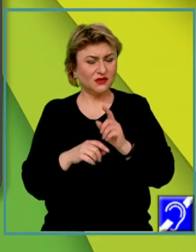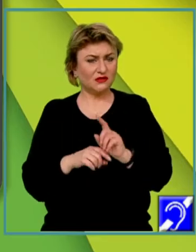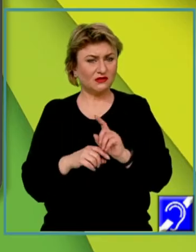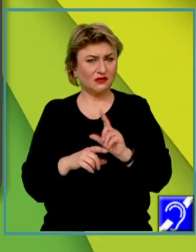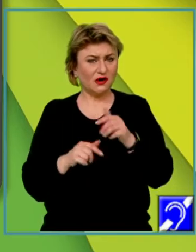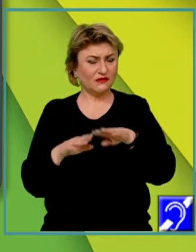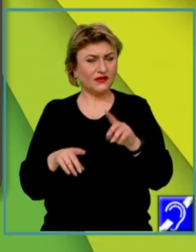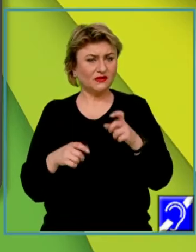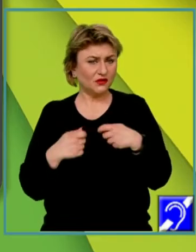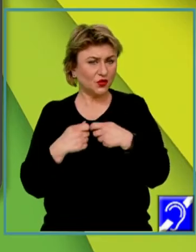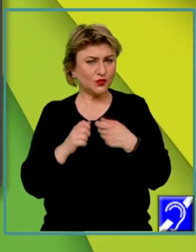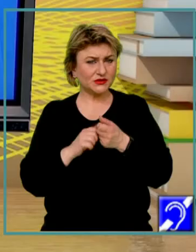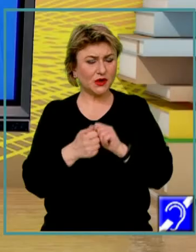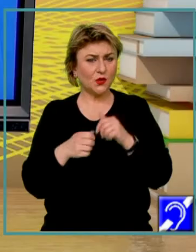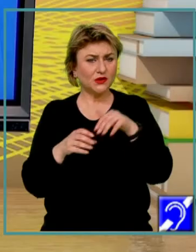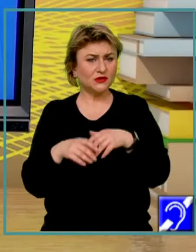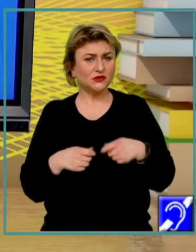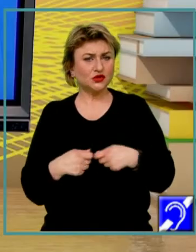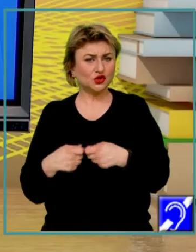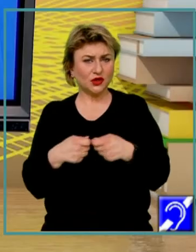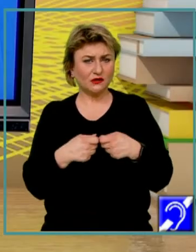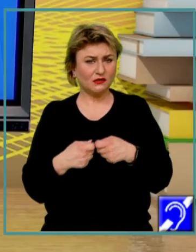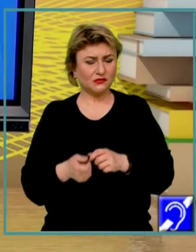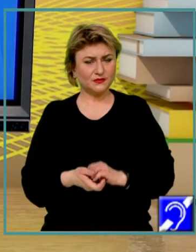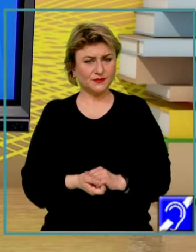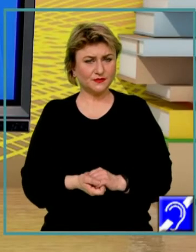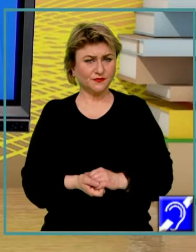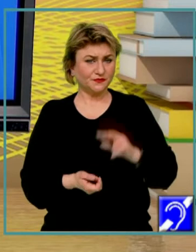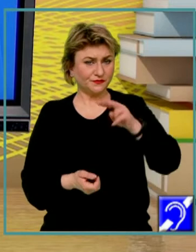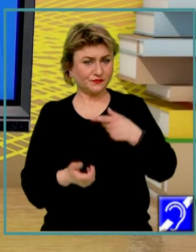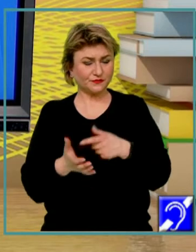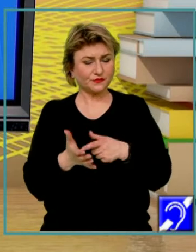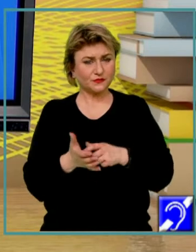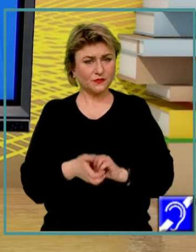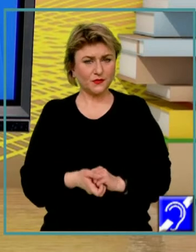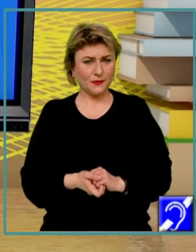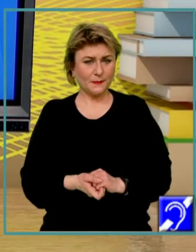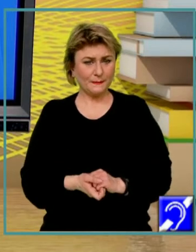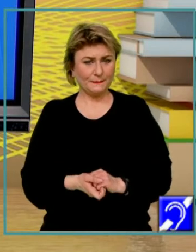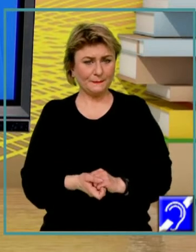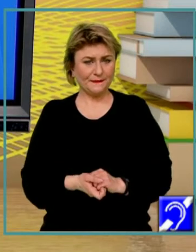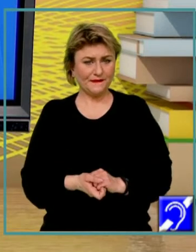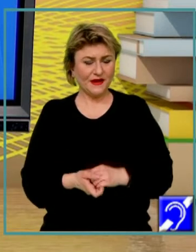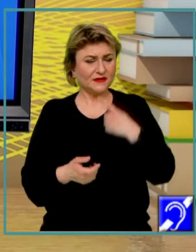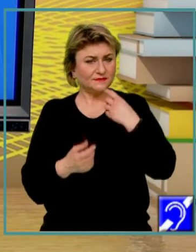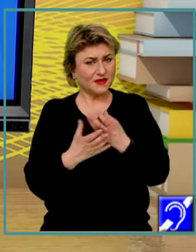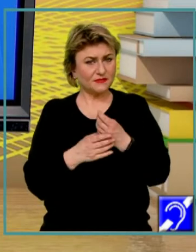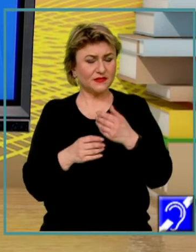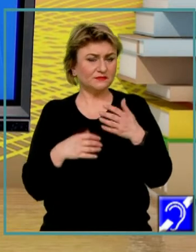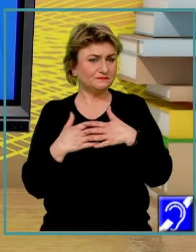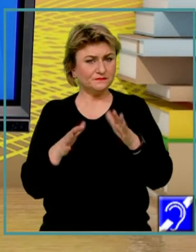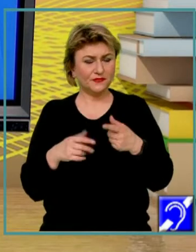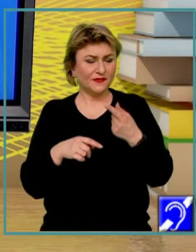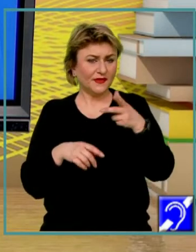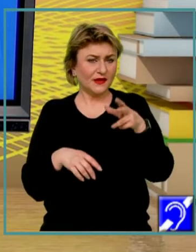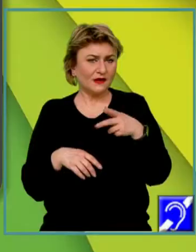la nivel de grup sau în societate. A doua cerință ne cere să explicăm în aproximativ o